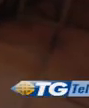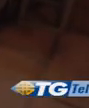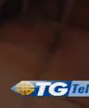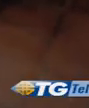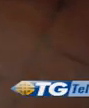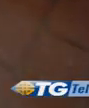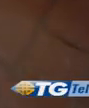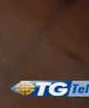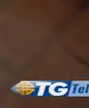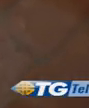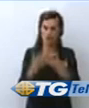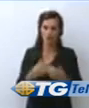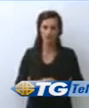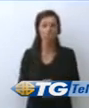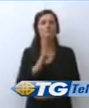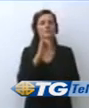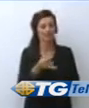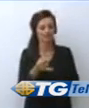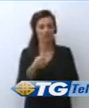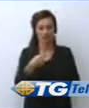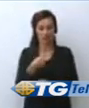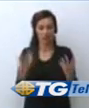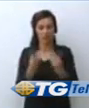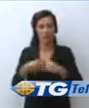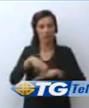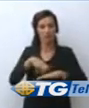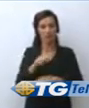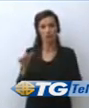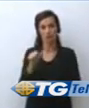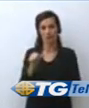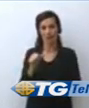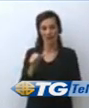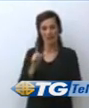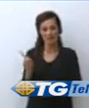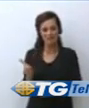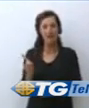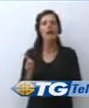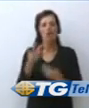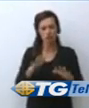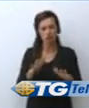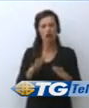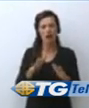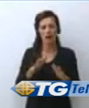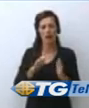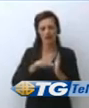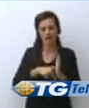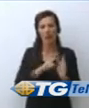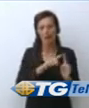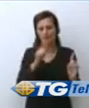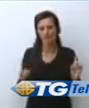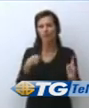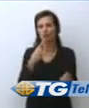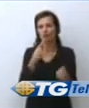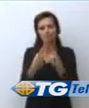esteso a più categorie. Il Ministro Speranza e Dio ne stiamo parlando, discutendo da un po' di tempo. Guardi,